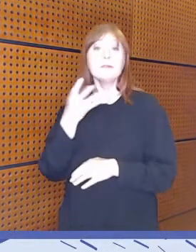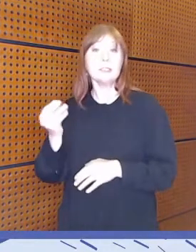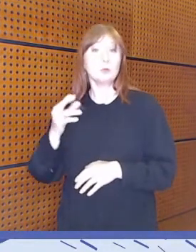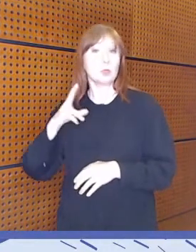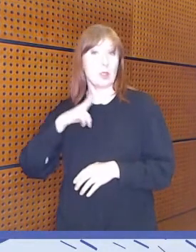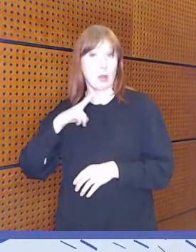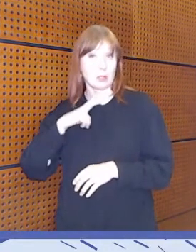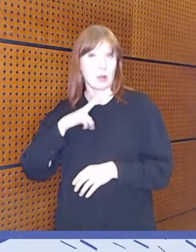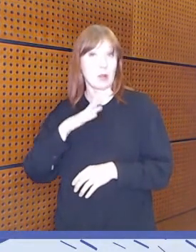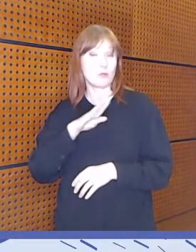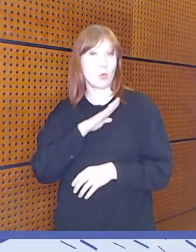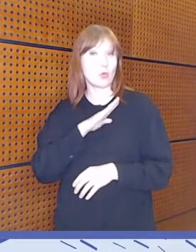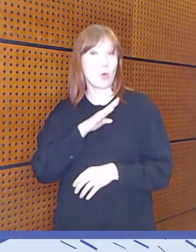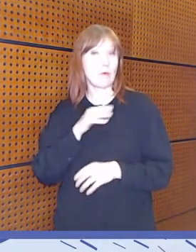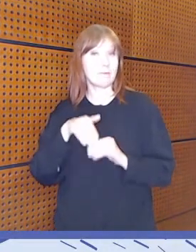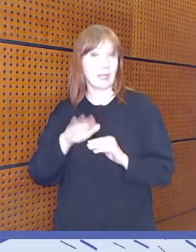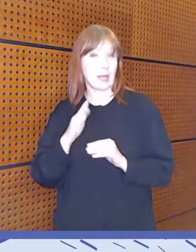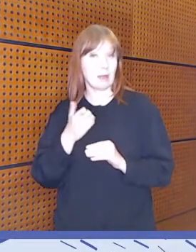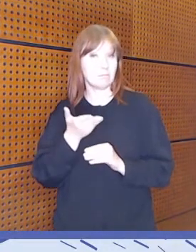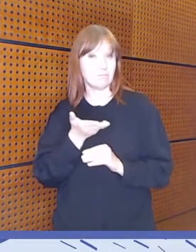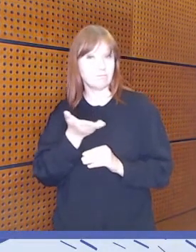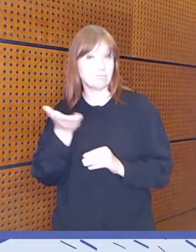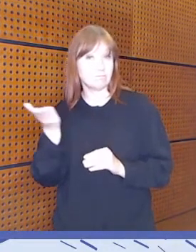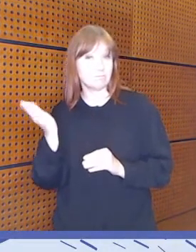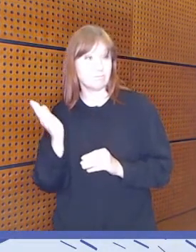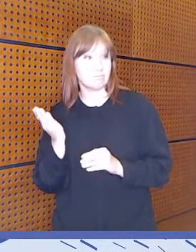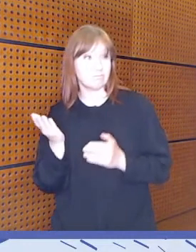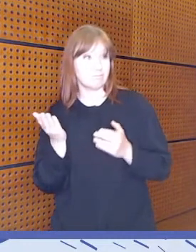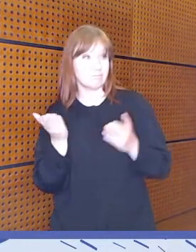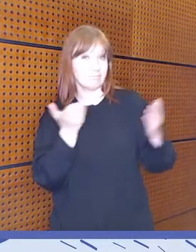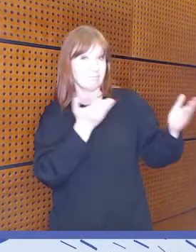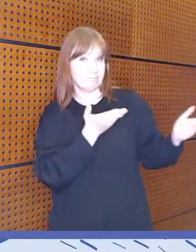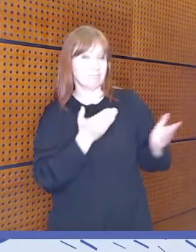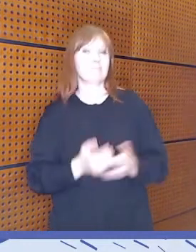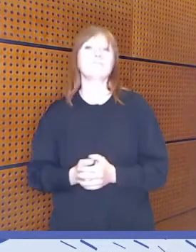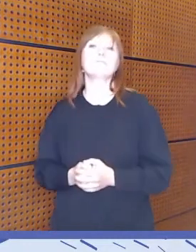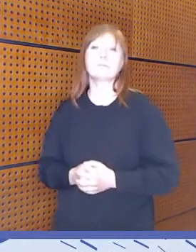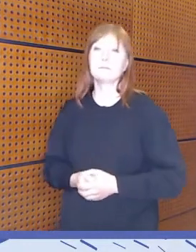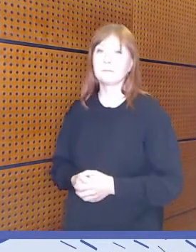vielä? Täällä on tiellä.